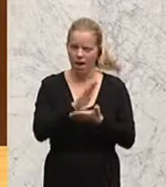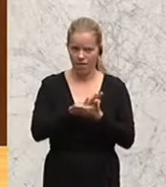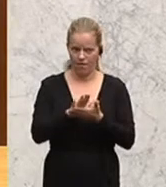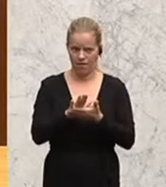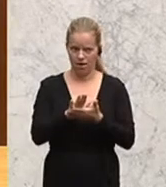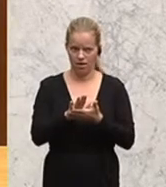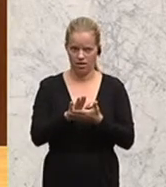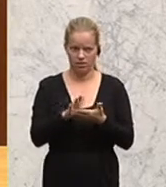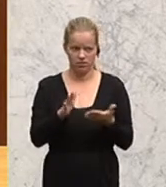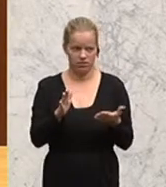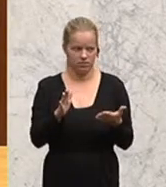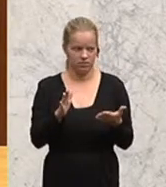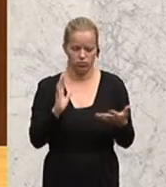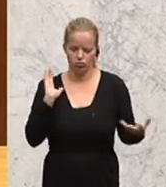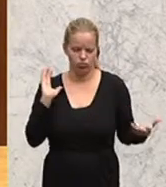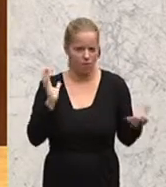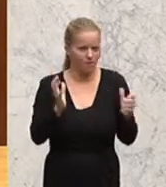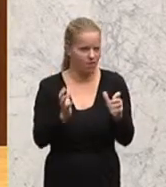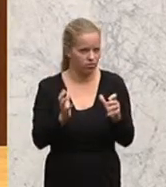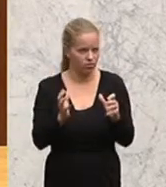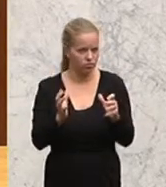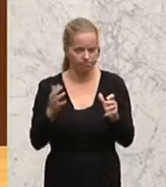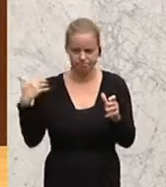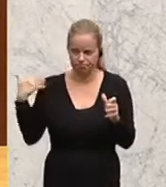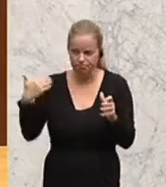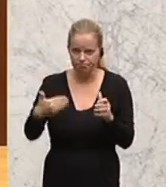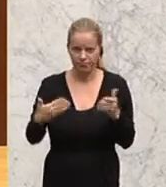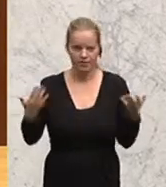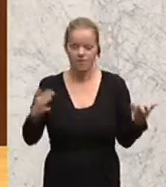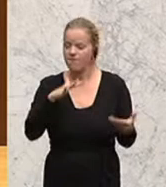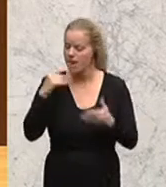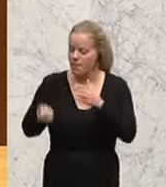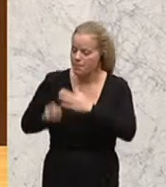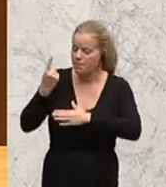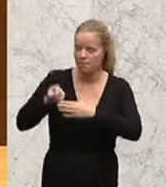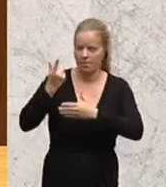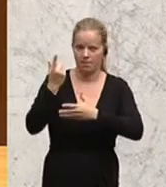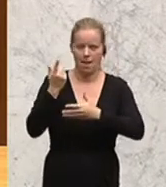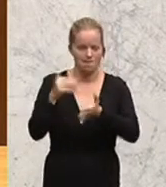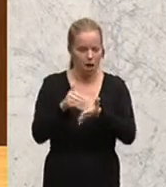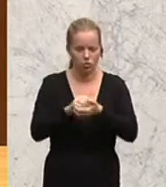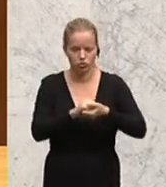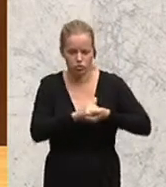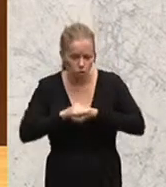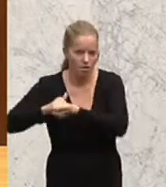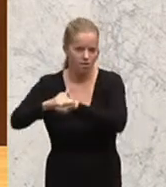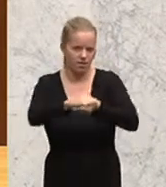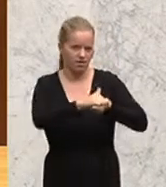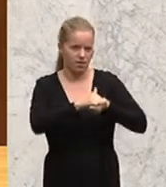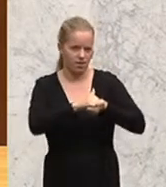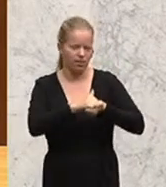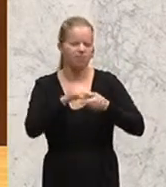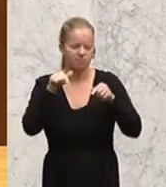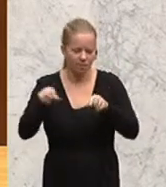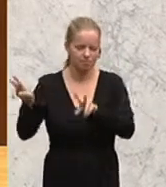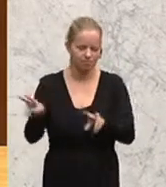Zusammenfassung. Sie wird durch die Ereignisse entwickelt, die eine Tat der Solidarität schaffen, meinte